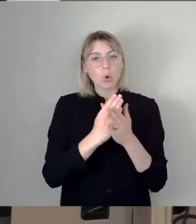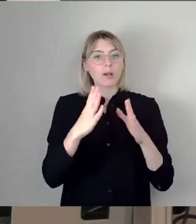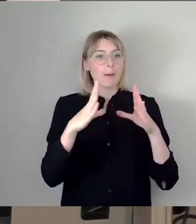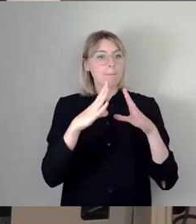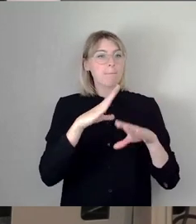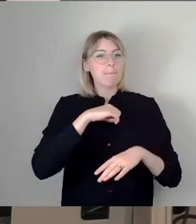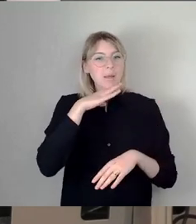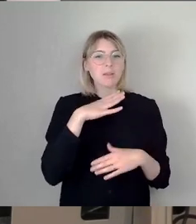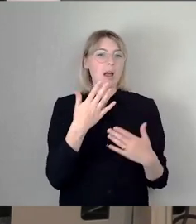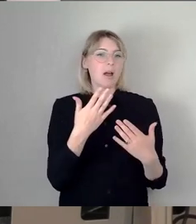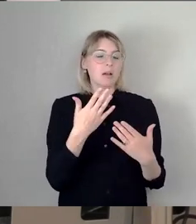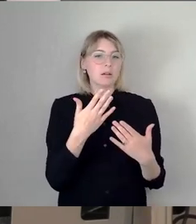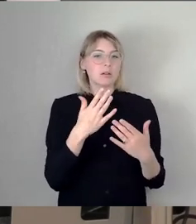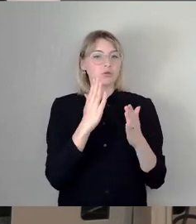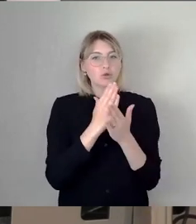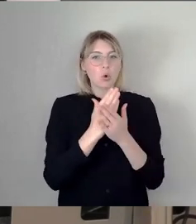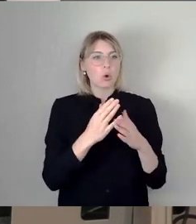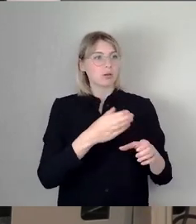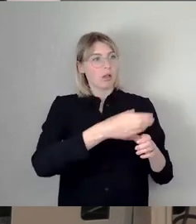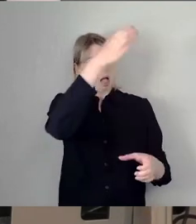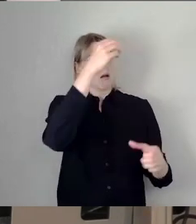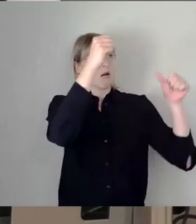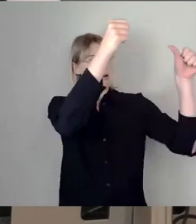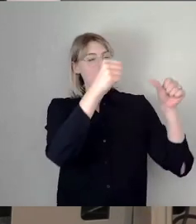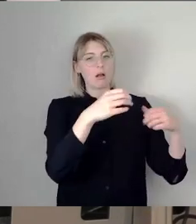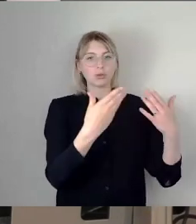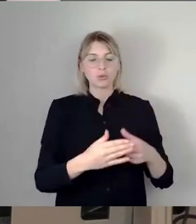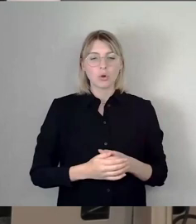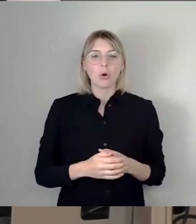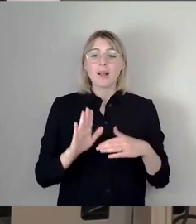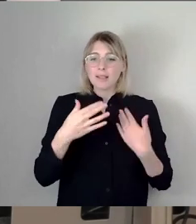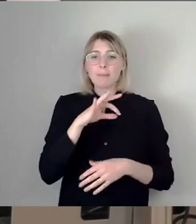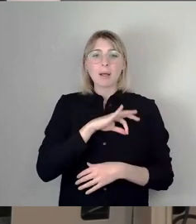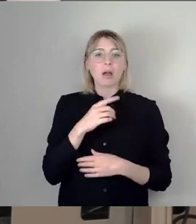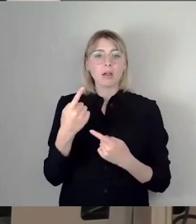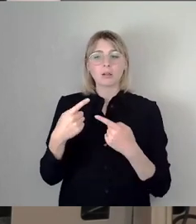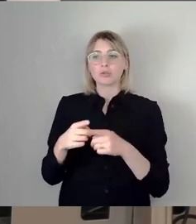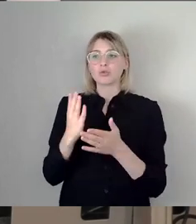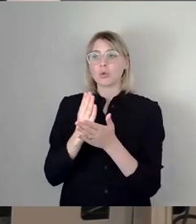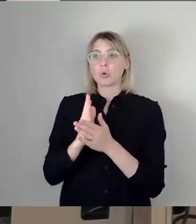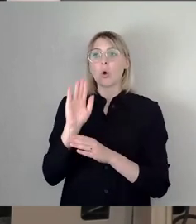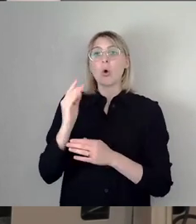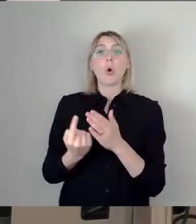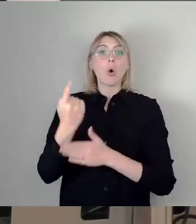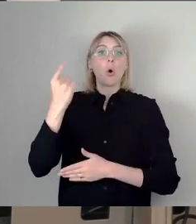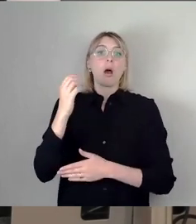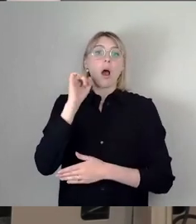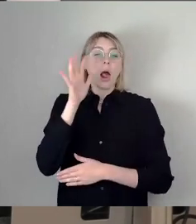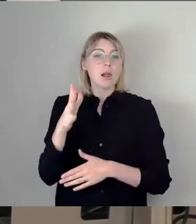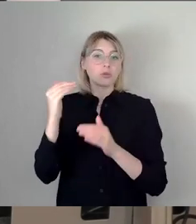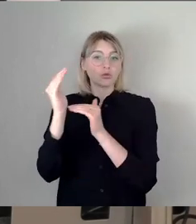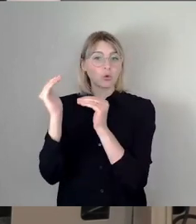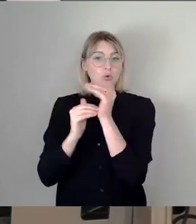unfair. Und ich weiß, dass manche Parteien, da haben wir jetzt weniger ein Problem, haben eine relativ hohe Altersstruktur. Die Leute gehen auch nicht nachts unbedingt